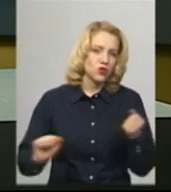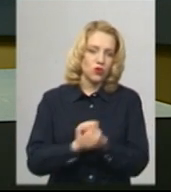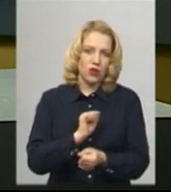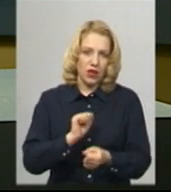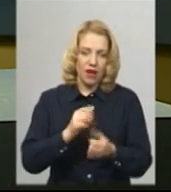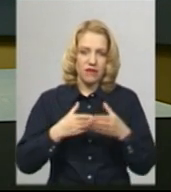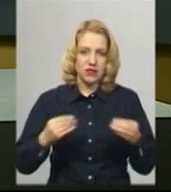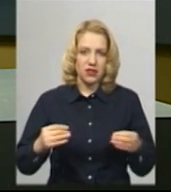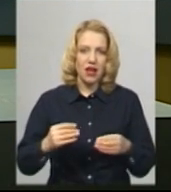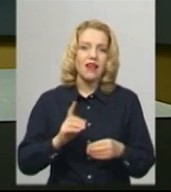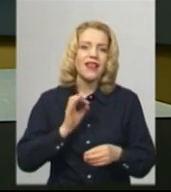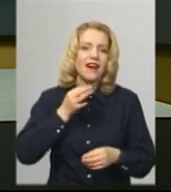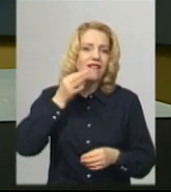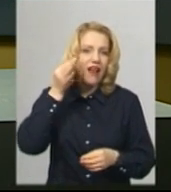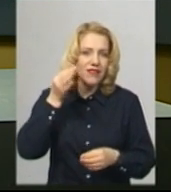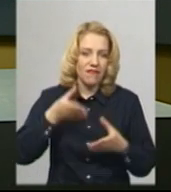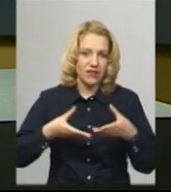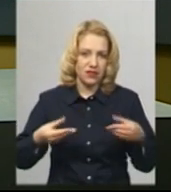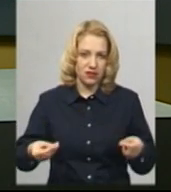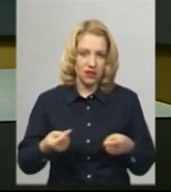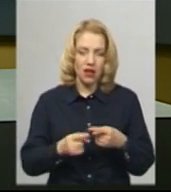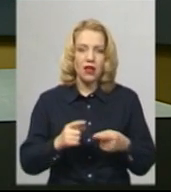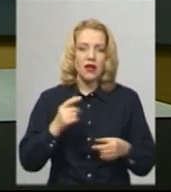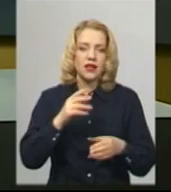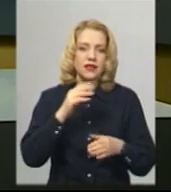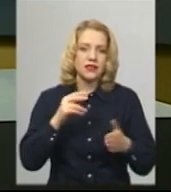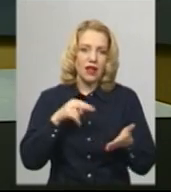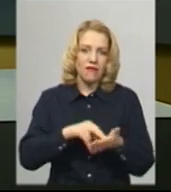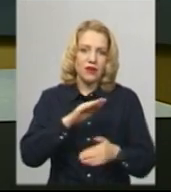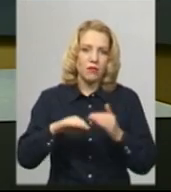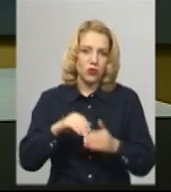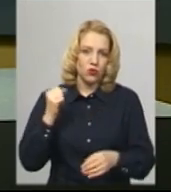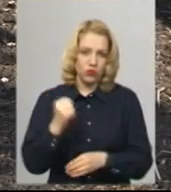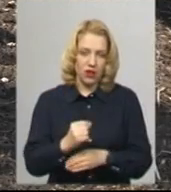весна ставлять під загрозу цьогорічний врожай. Подробиці у нашому сюжеті.